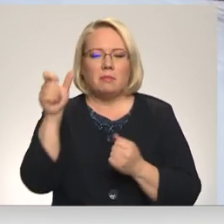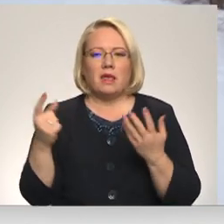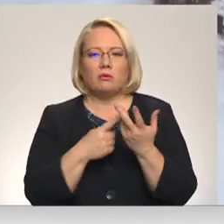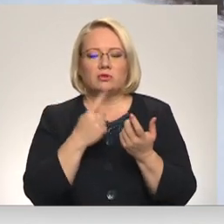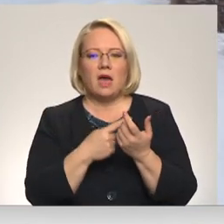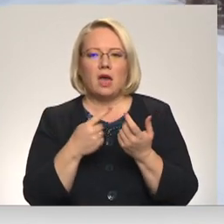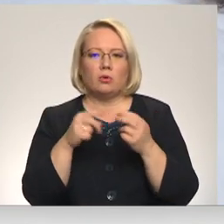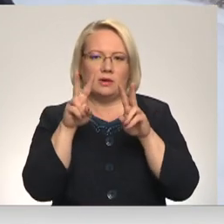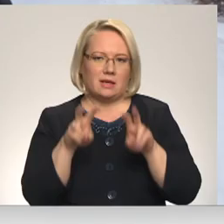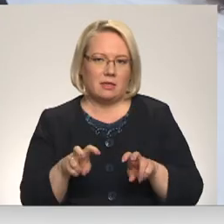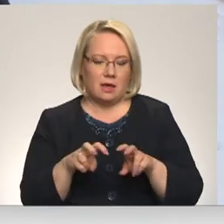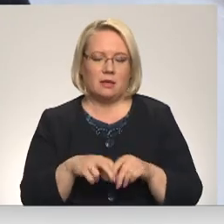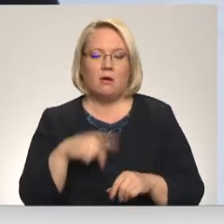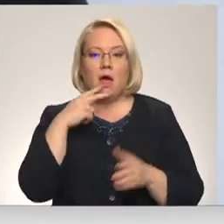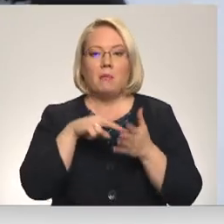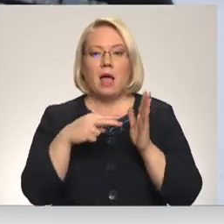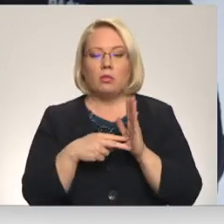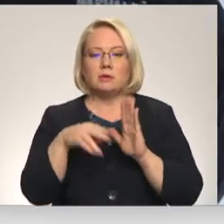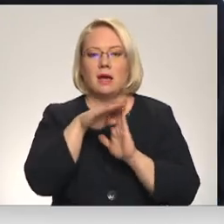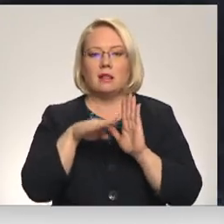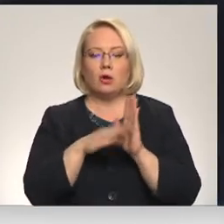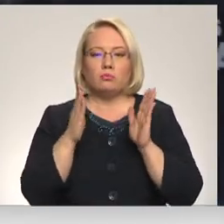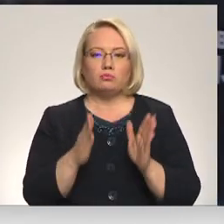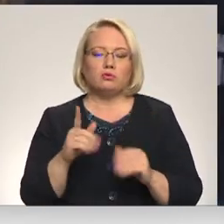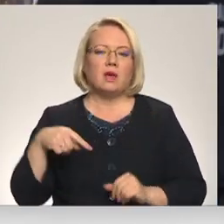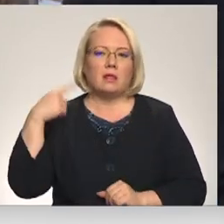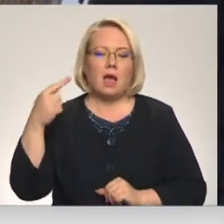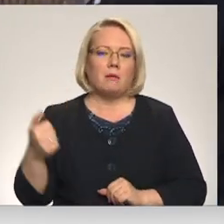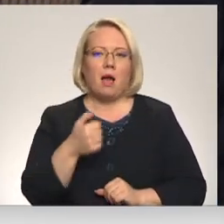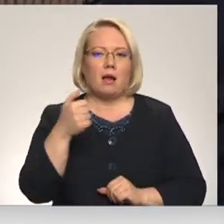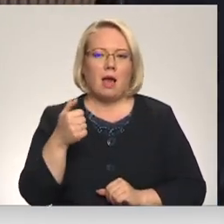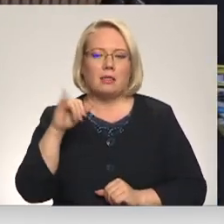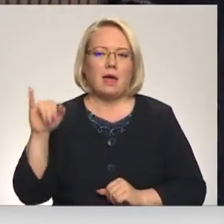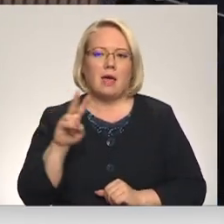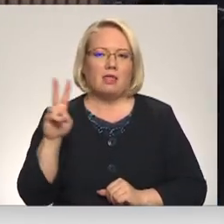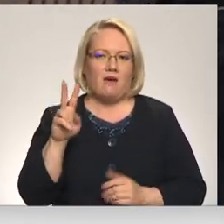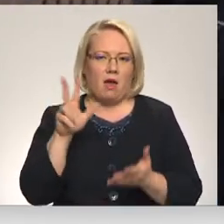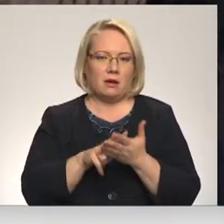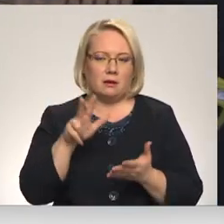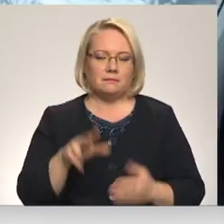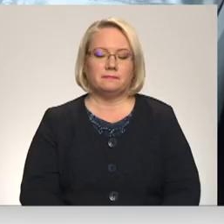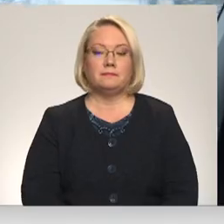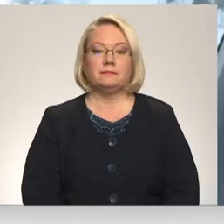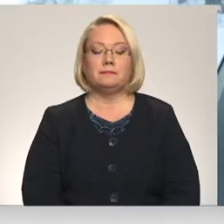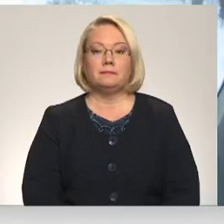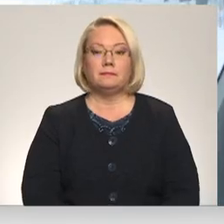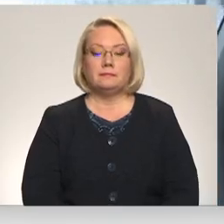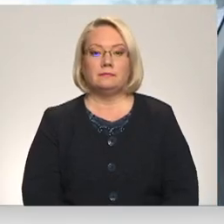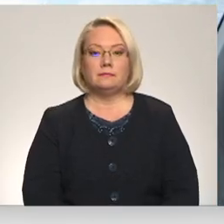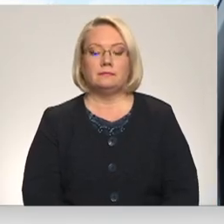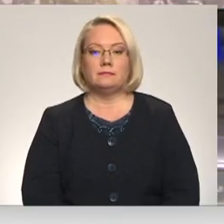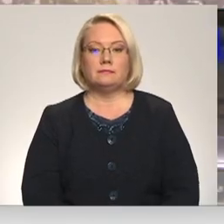veidot. Palānoz, ka likums spēkā stāsies ar nākamā gada janvāri. Dāca Silņa, Dīnija Iemjuļānava, Kristaps Dravenieks, RET TV.